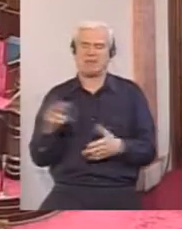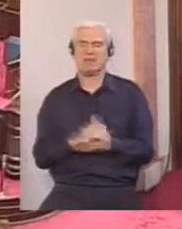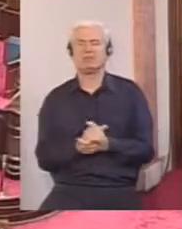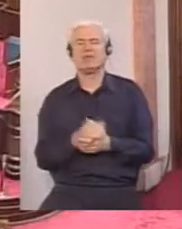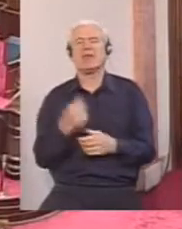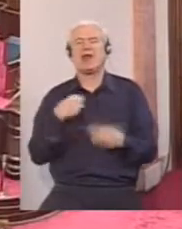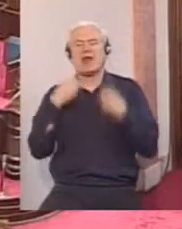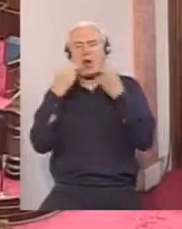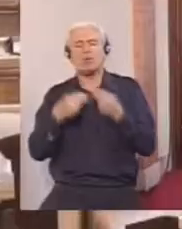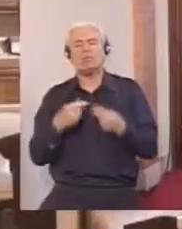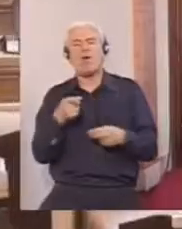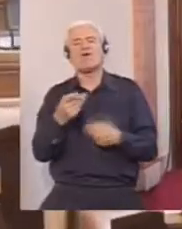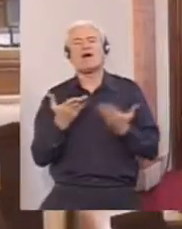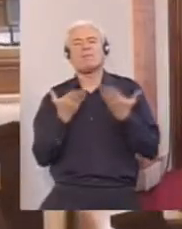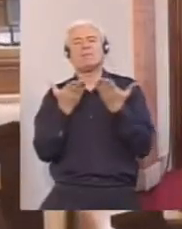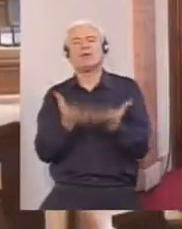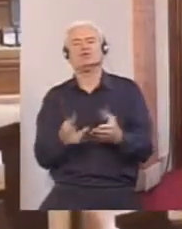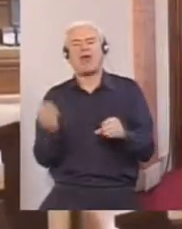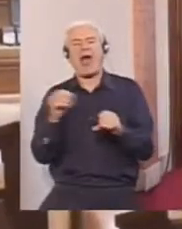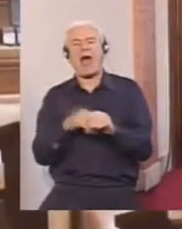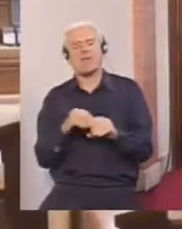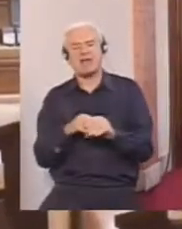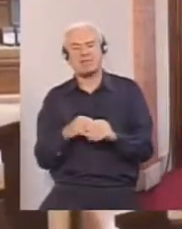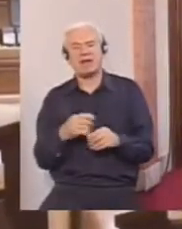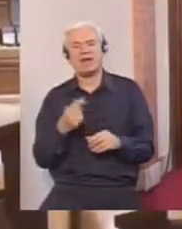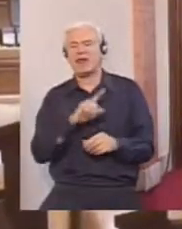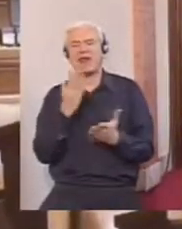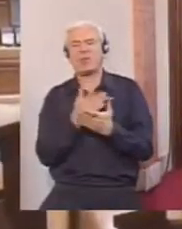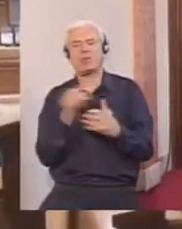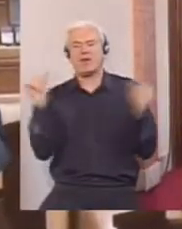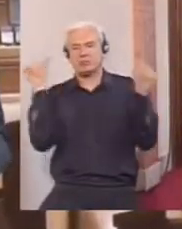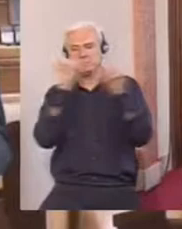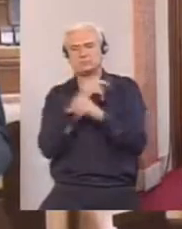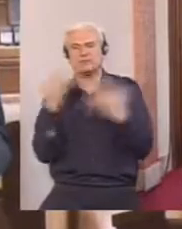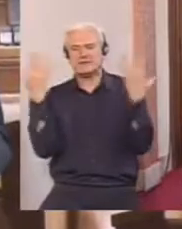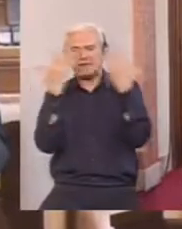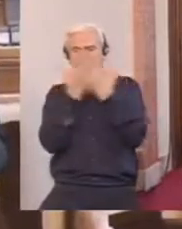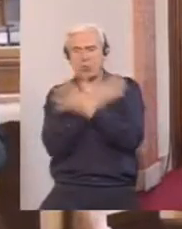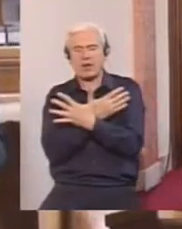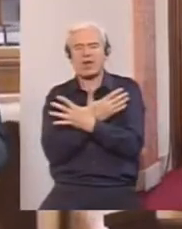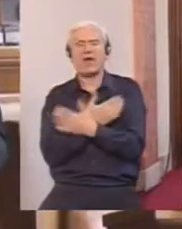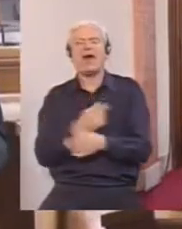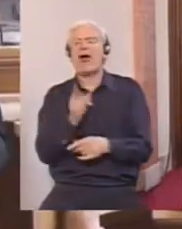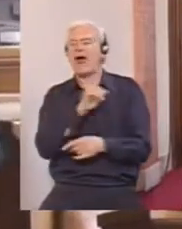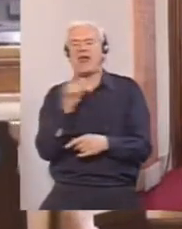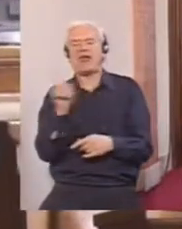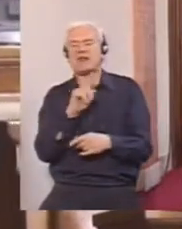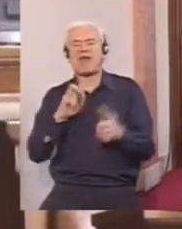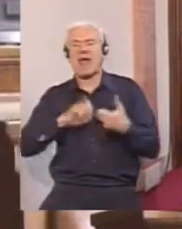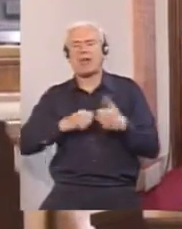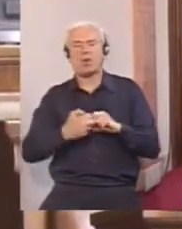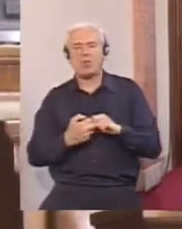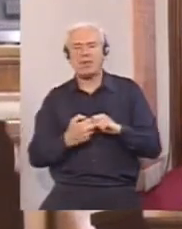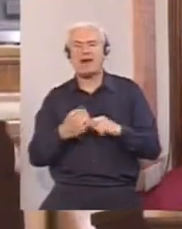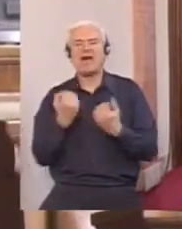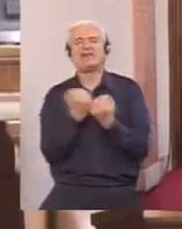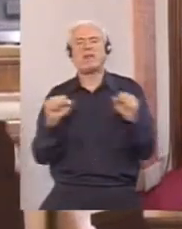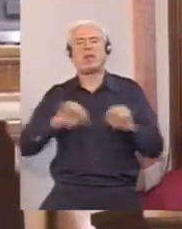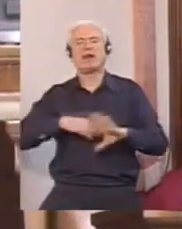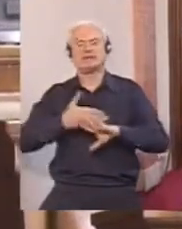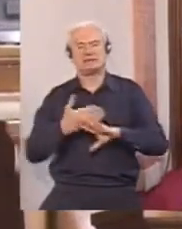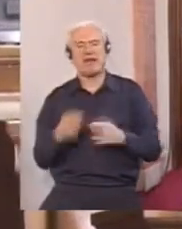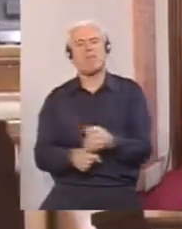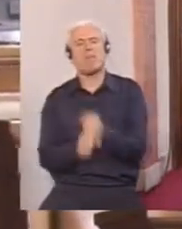predloženi amanman pre svega. Da ne bi bilo zabuna, vidim da ima dosta zabuna. Nije nikakav problem i demokratska stranka